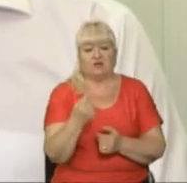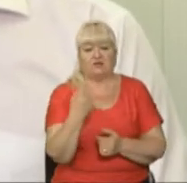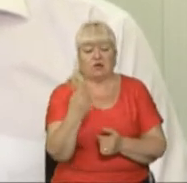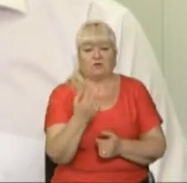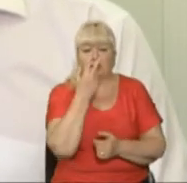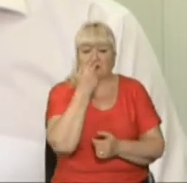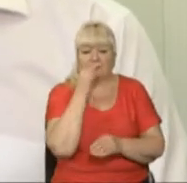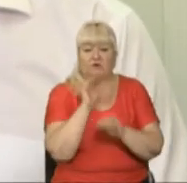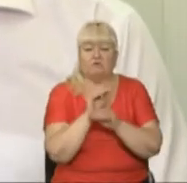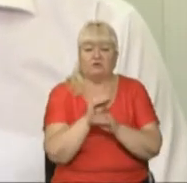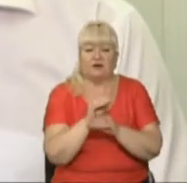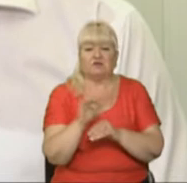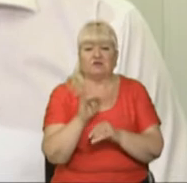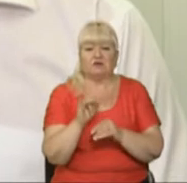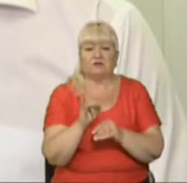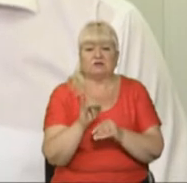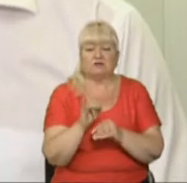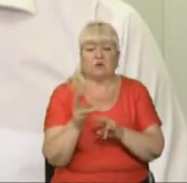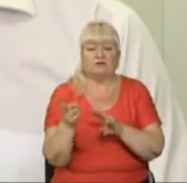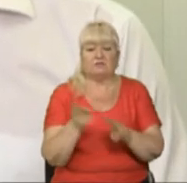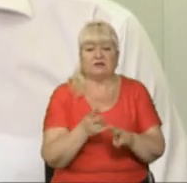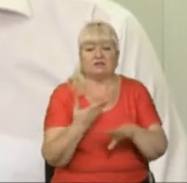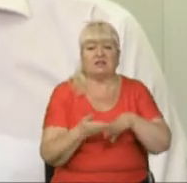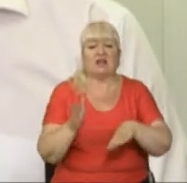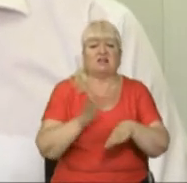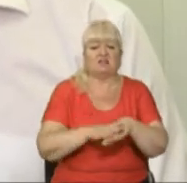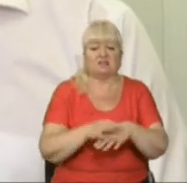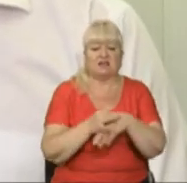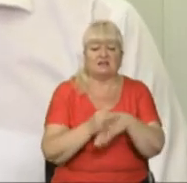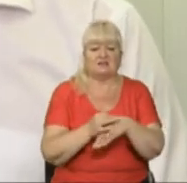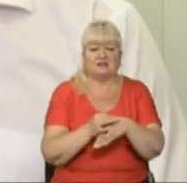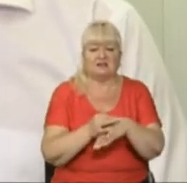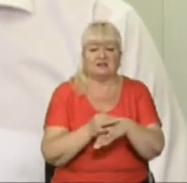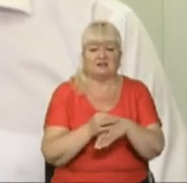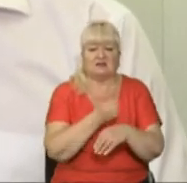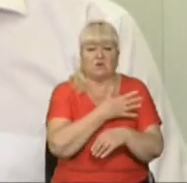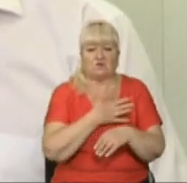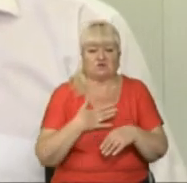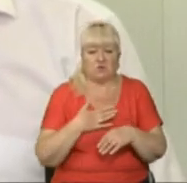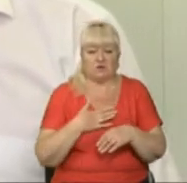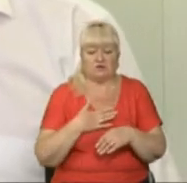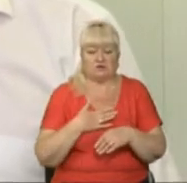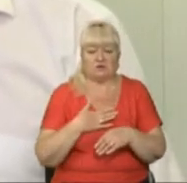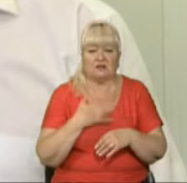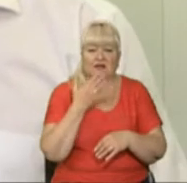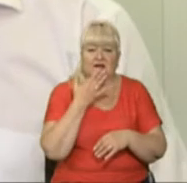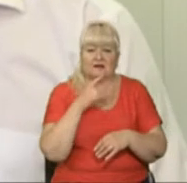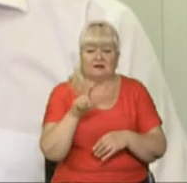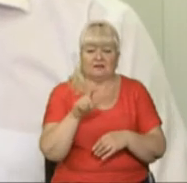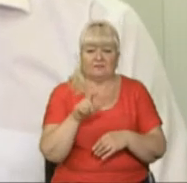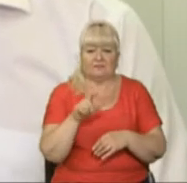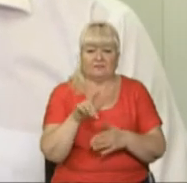неповнолітній обвинувач у спричиненні тяжких тілесних ушкоджень особи ромської національності.